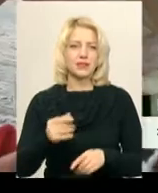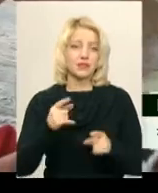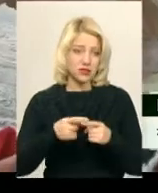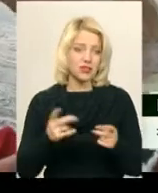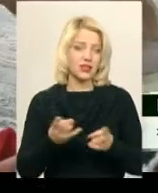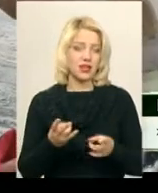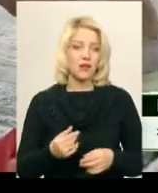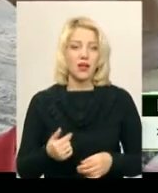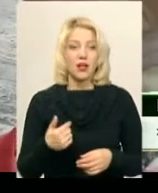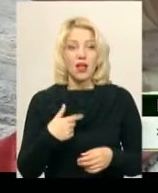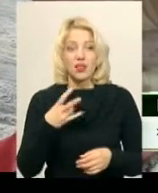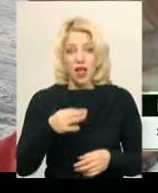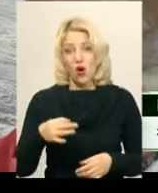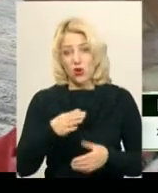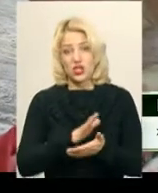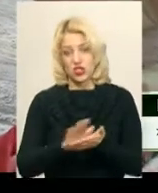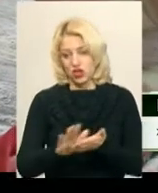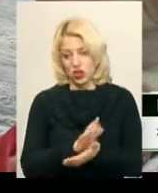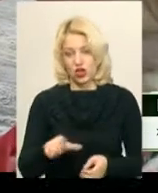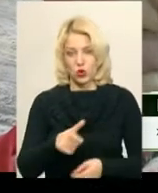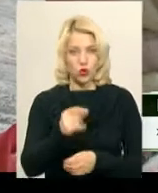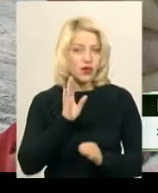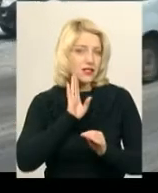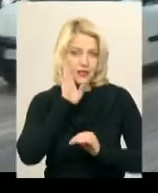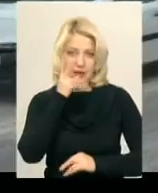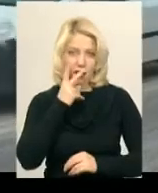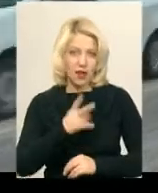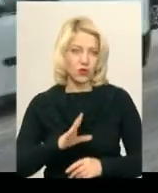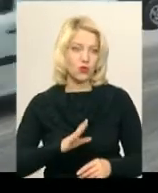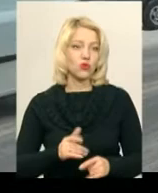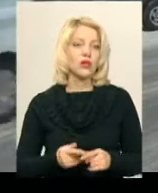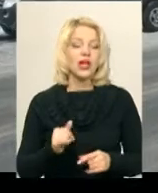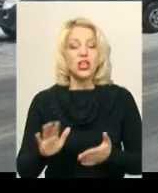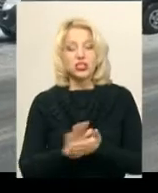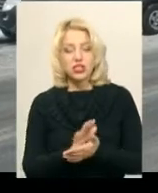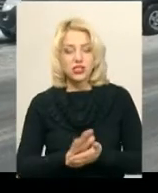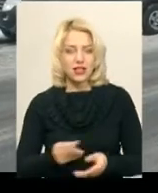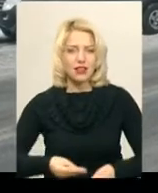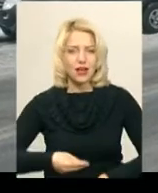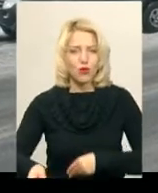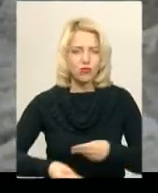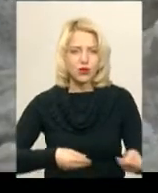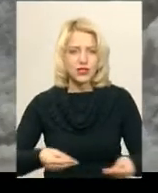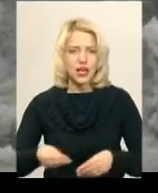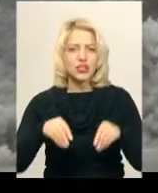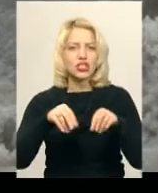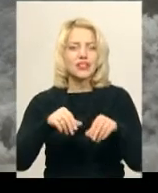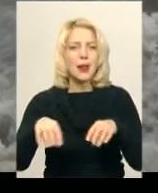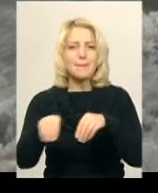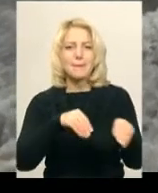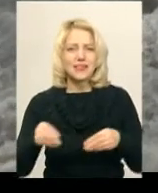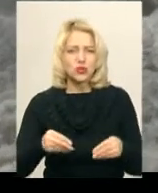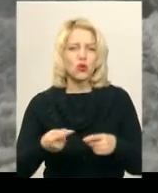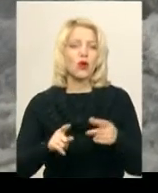На Озерній чистили дороги з самого ранку. Чистити та посипати піщано-соляною сумішу дороги Хмельницького